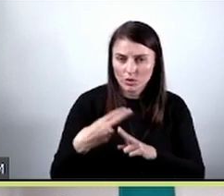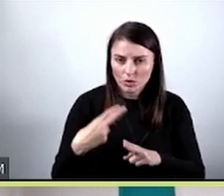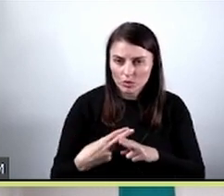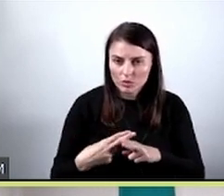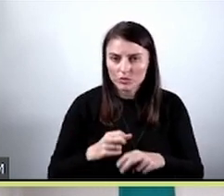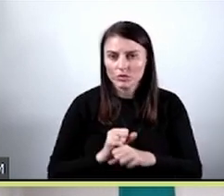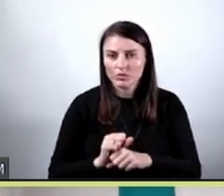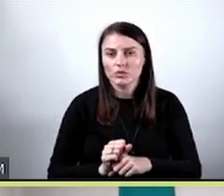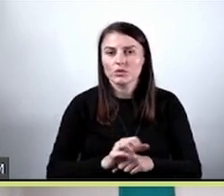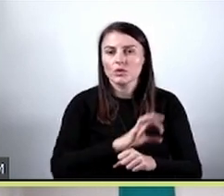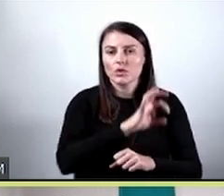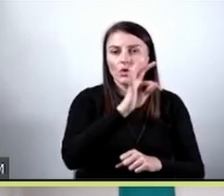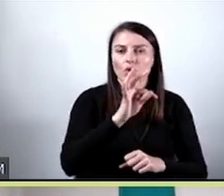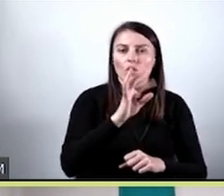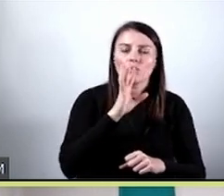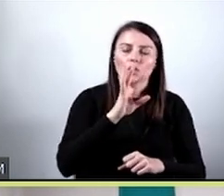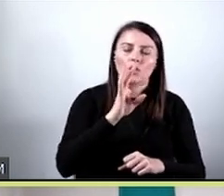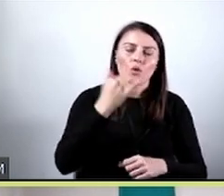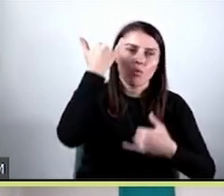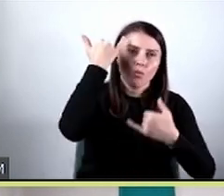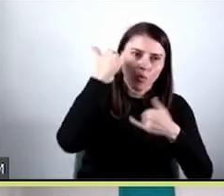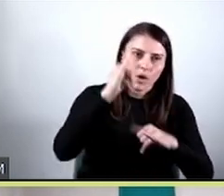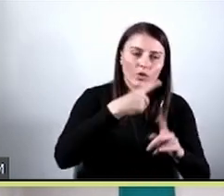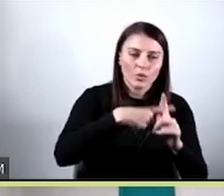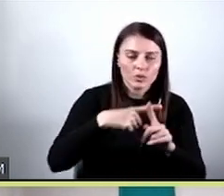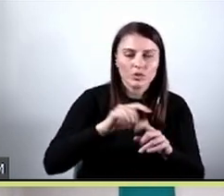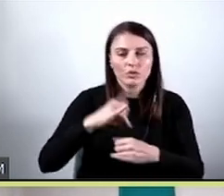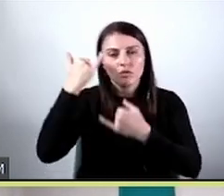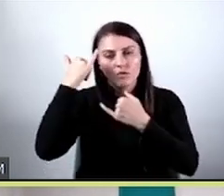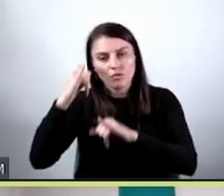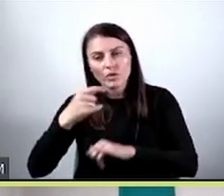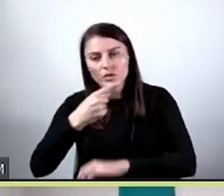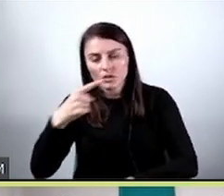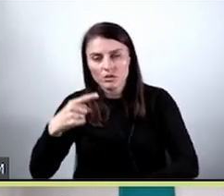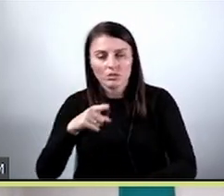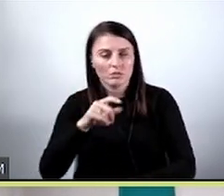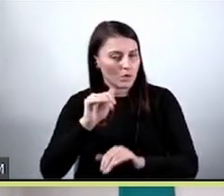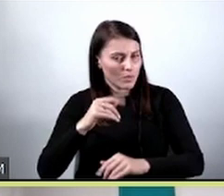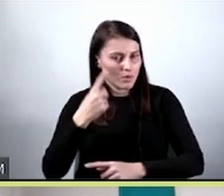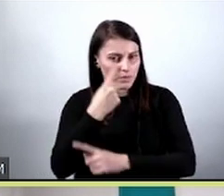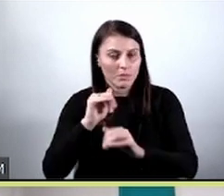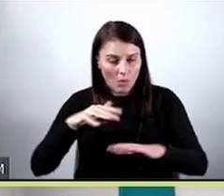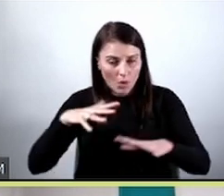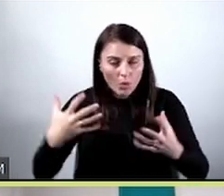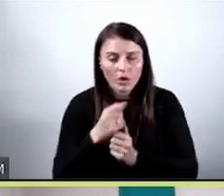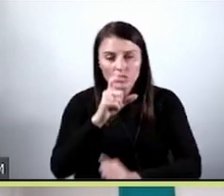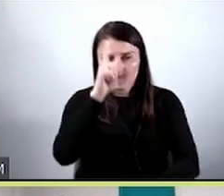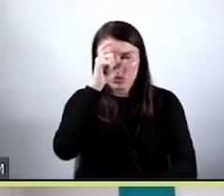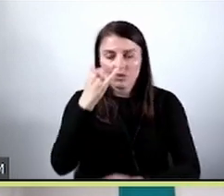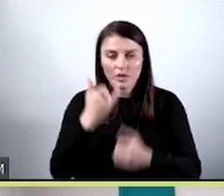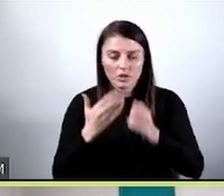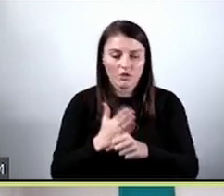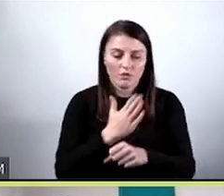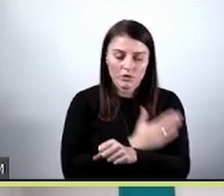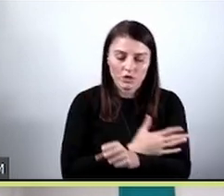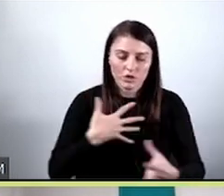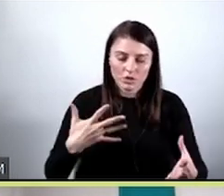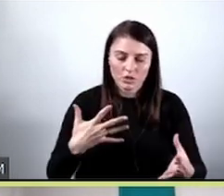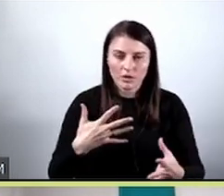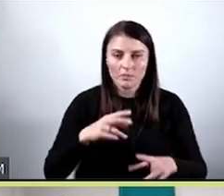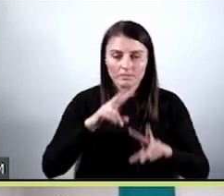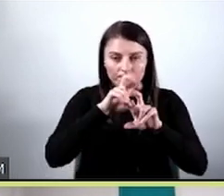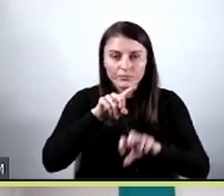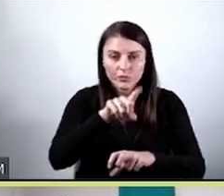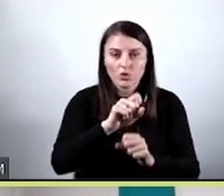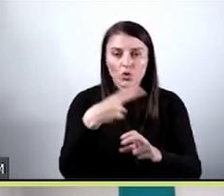negative i false positive są dla nas tak samo? Wydaje się, że nie, bo możemy przecież uratować człowieka, jeżeli wcześniej wykryjemy taką